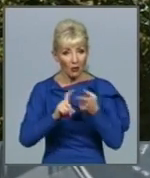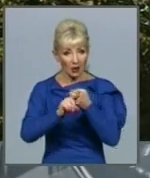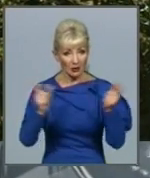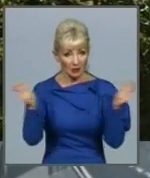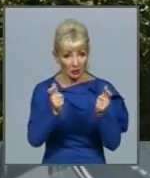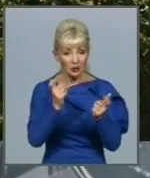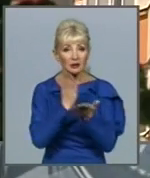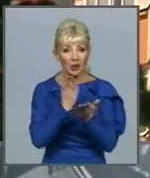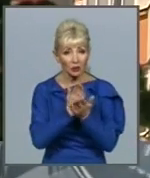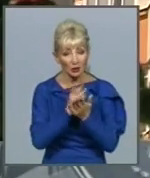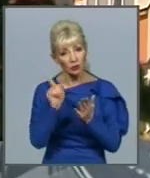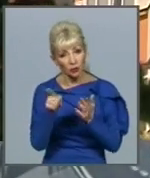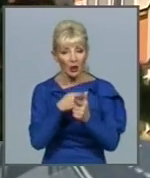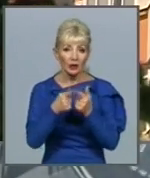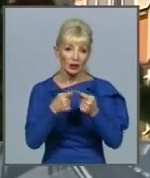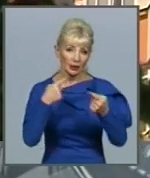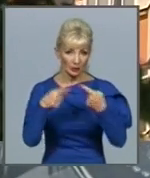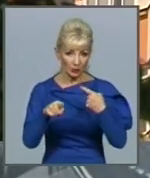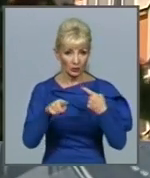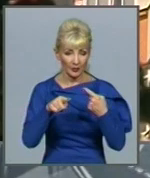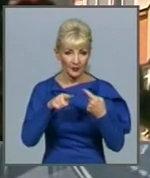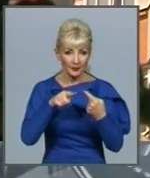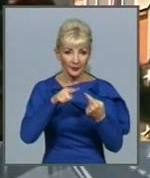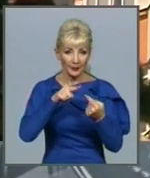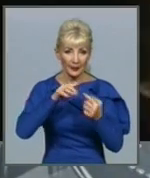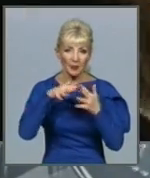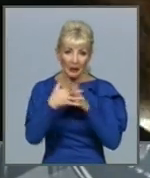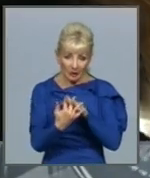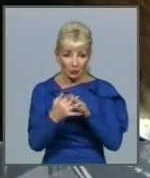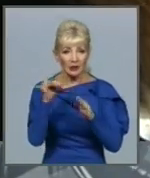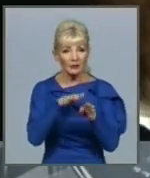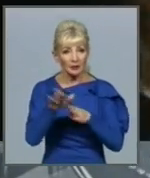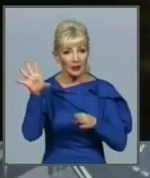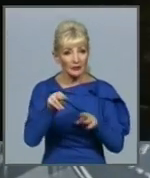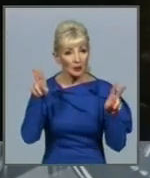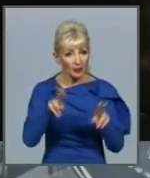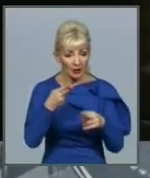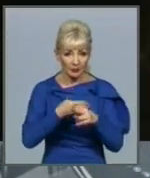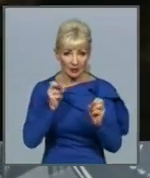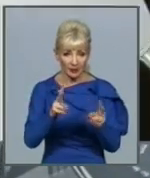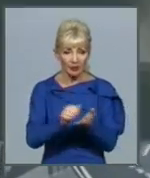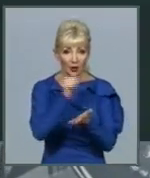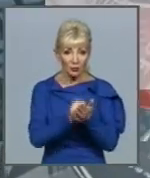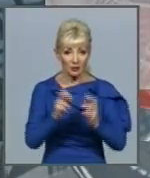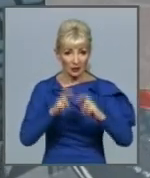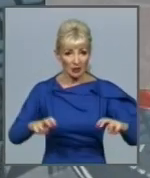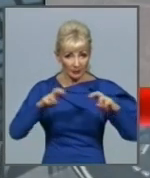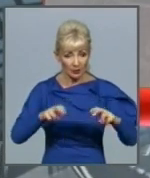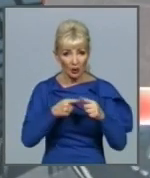інший населений пункт. І дотримуватися всіх правил безпеки. Документи розглядають протягом 10 днів.